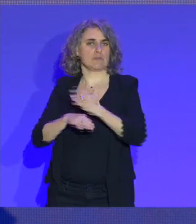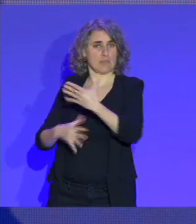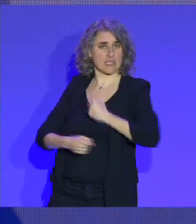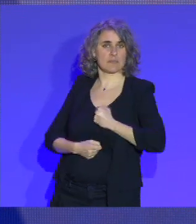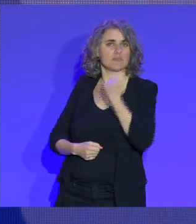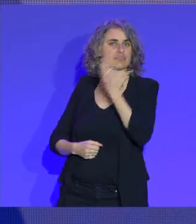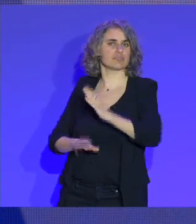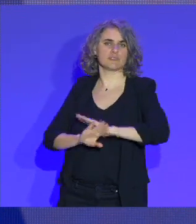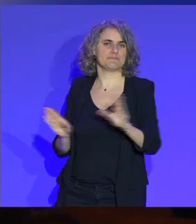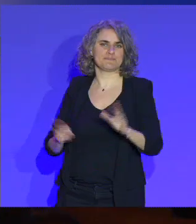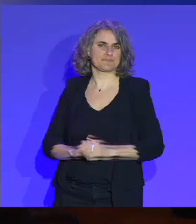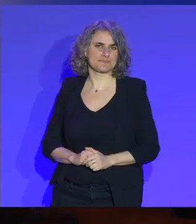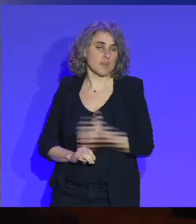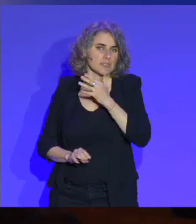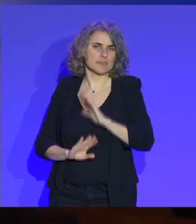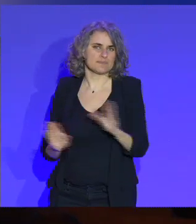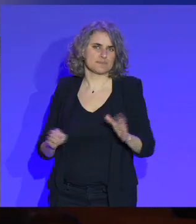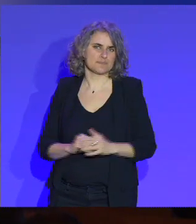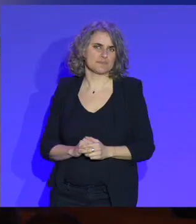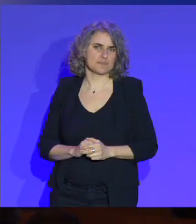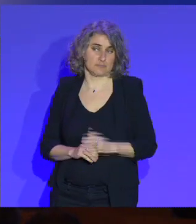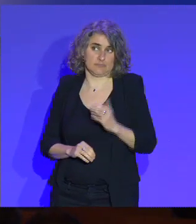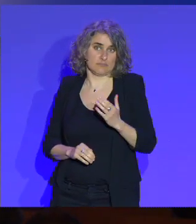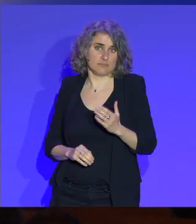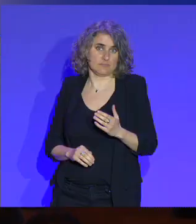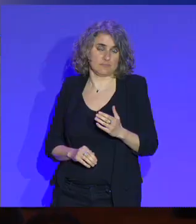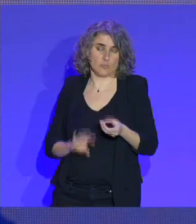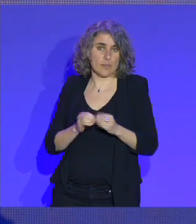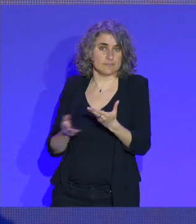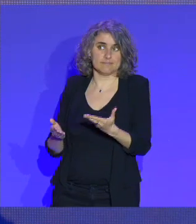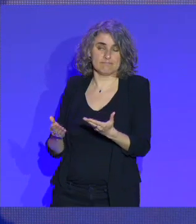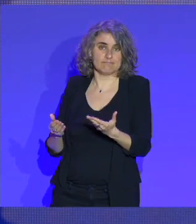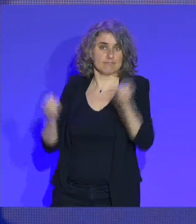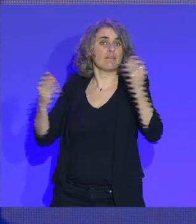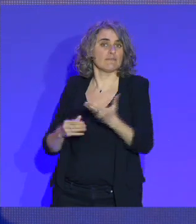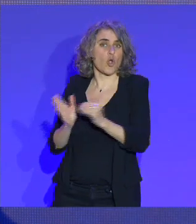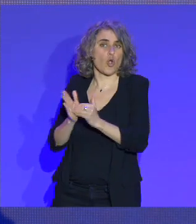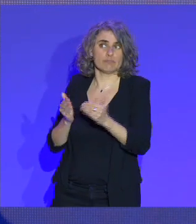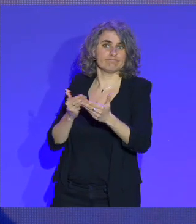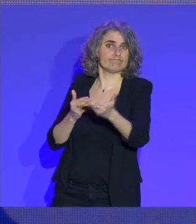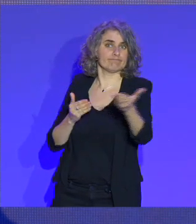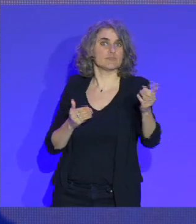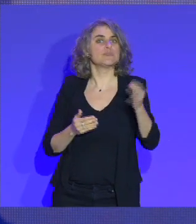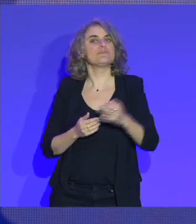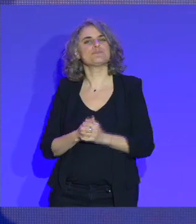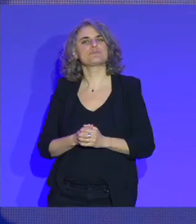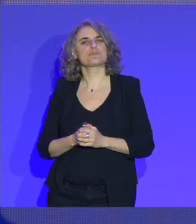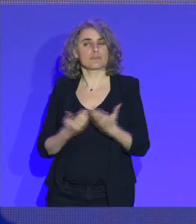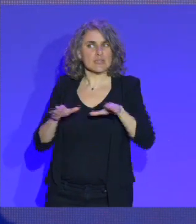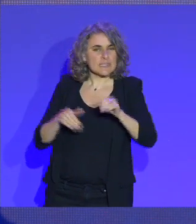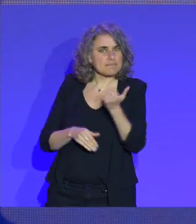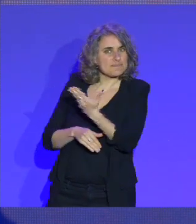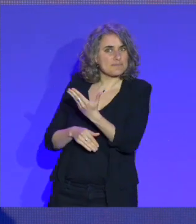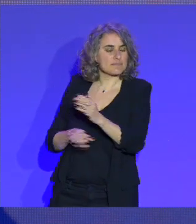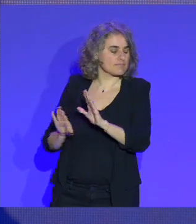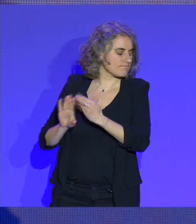Ça ne peut pas être notre perspective. Et vous savez que cette perspective existe. et donc, si on veut sortir de cette